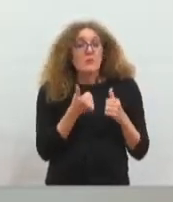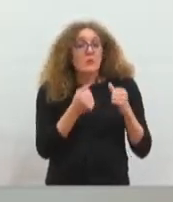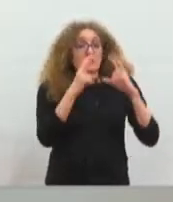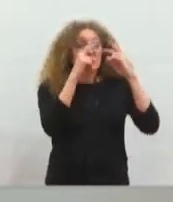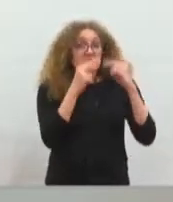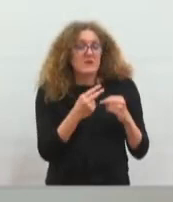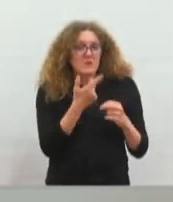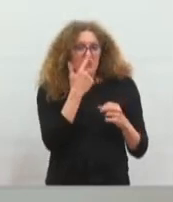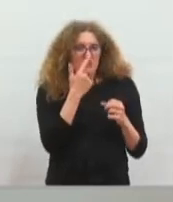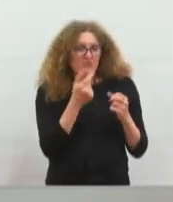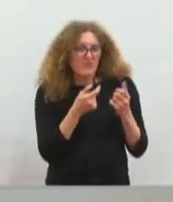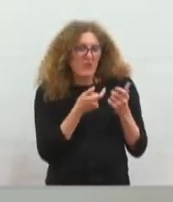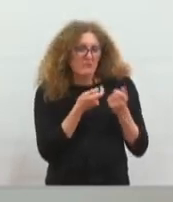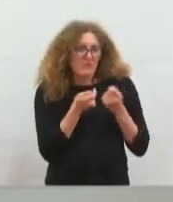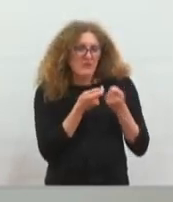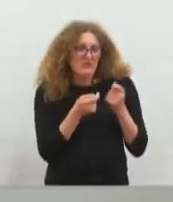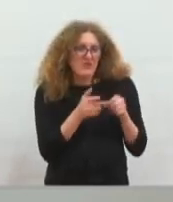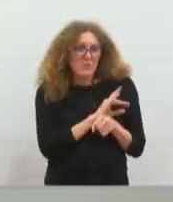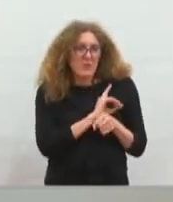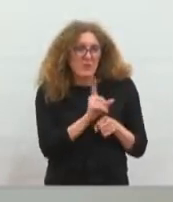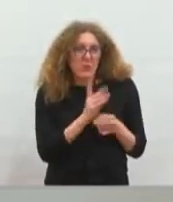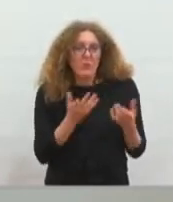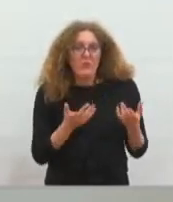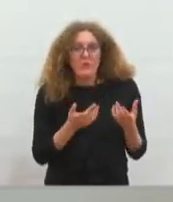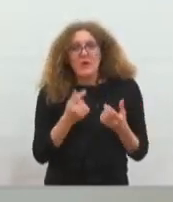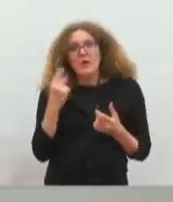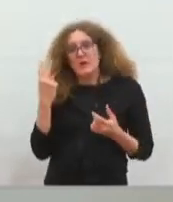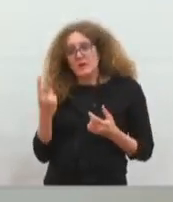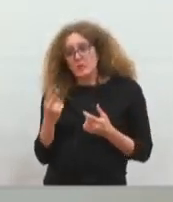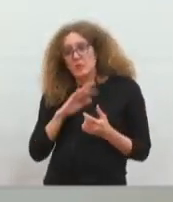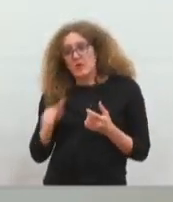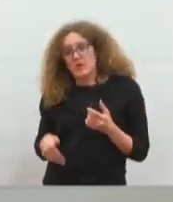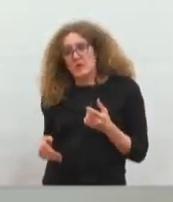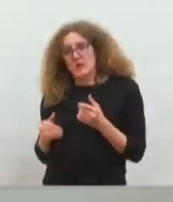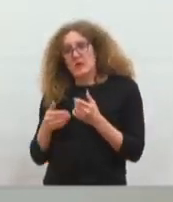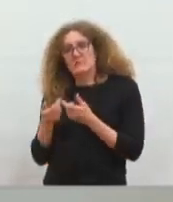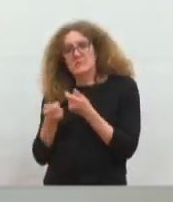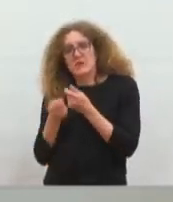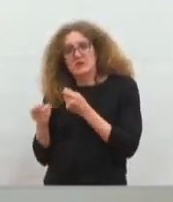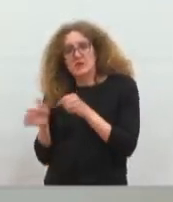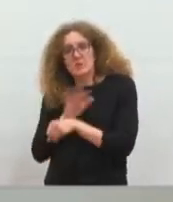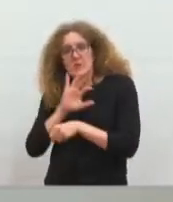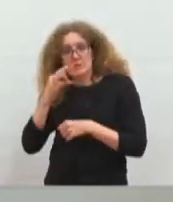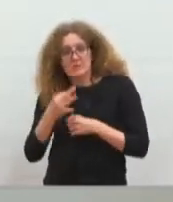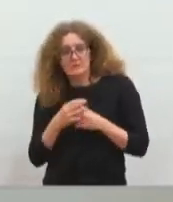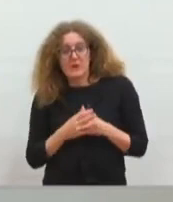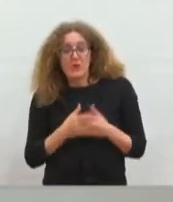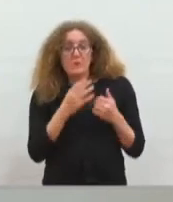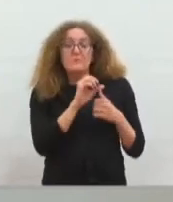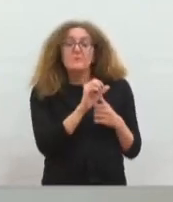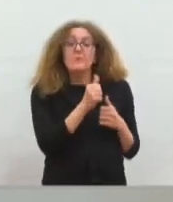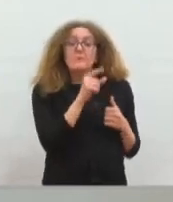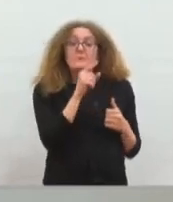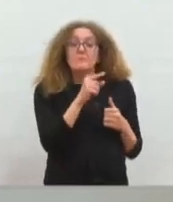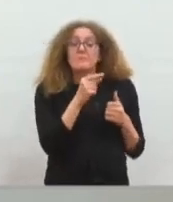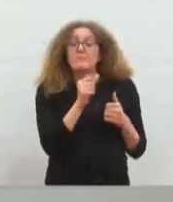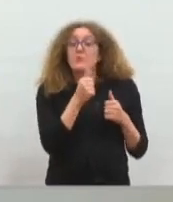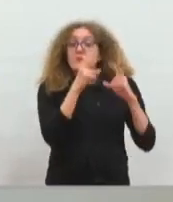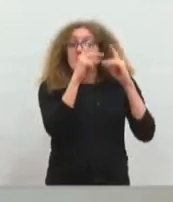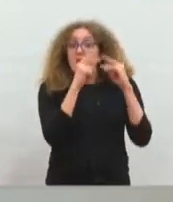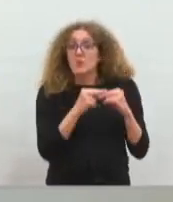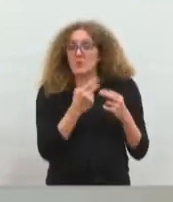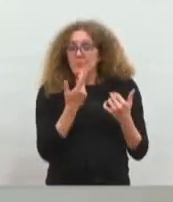incomplètes et les deux dernières, des régies complètes. Les deux premières régies incomplètes consistent à faire que la première serait la suivante,